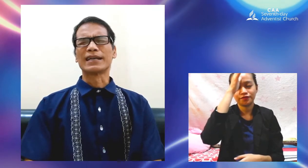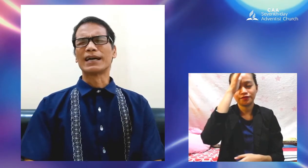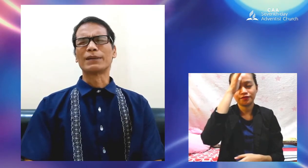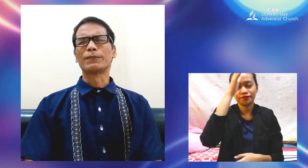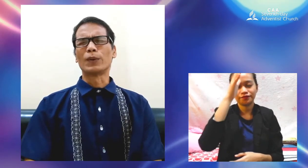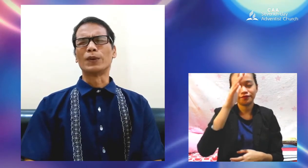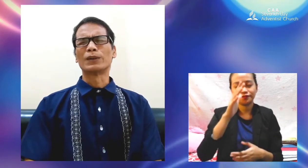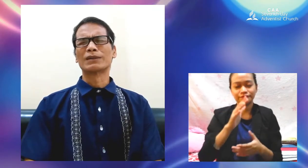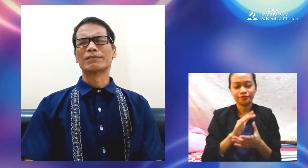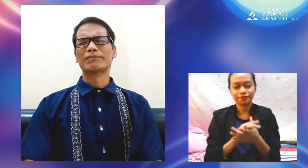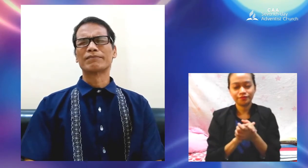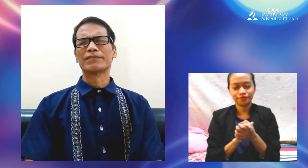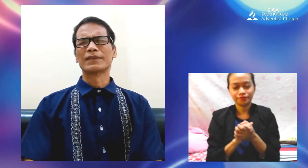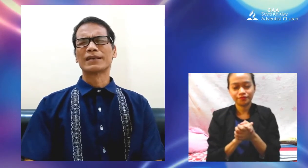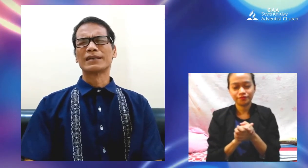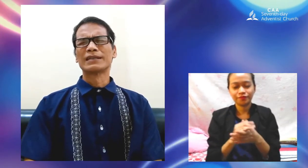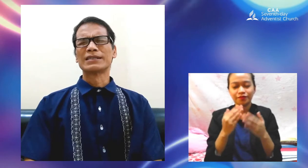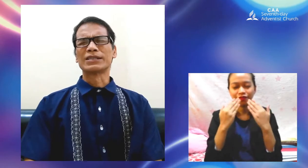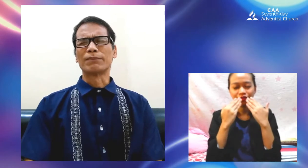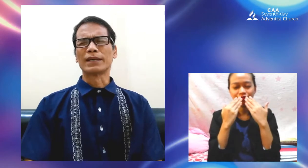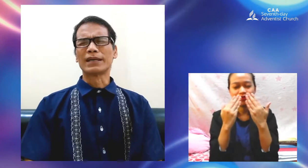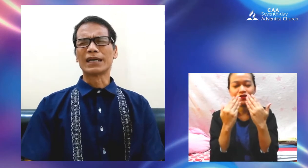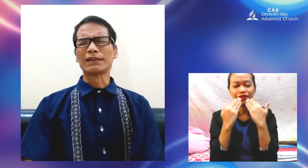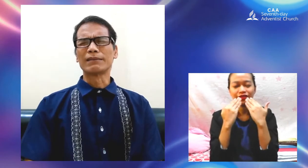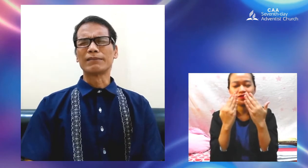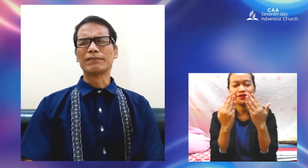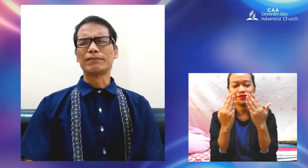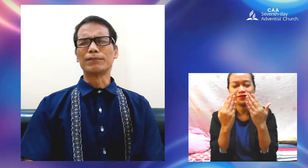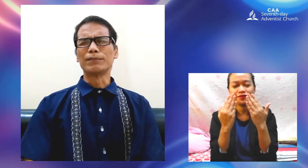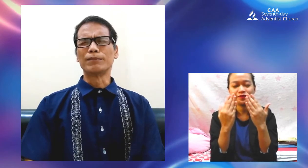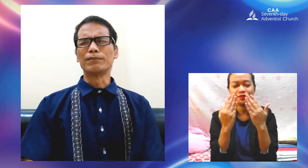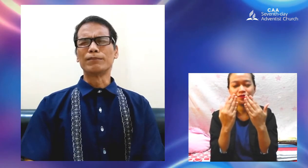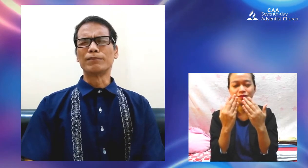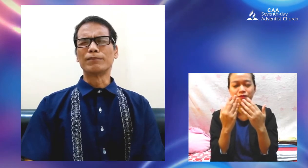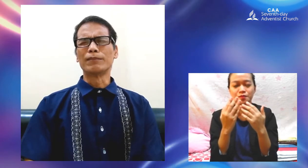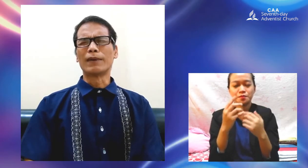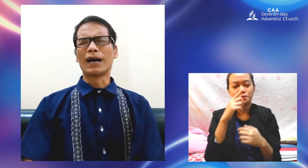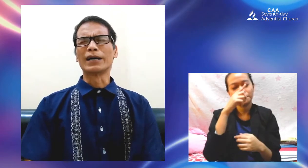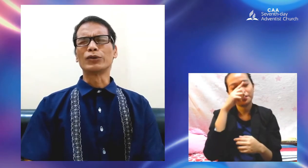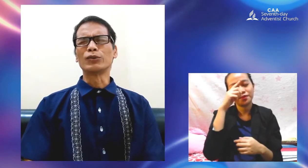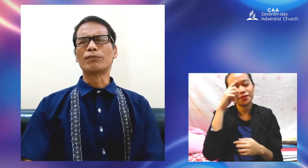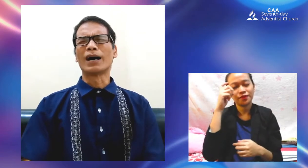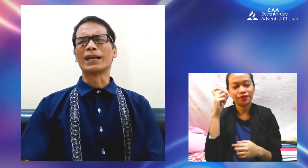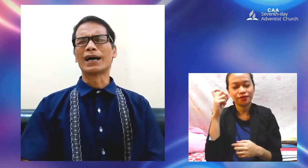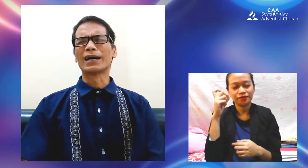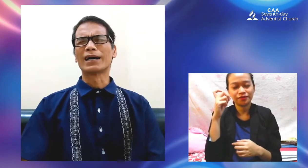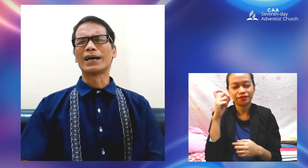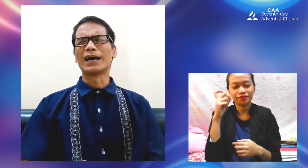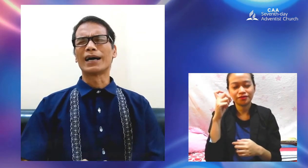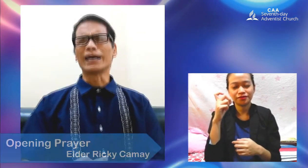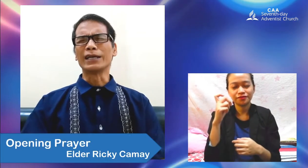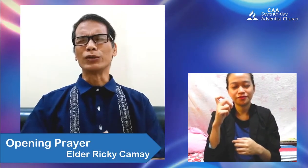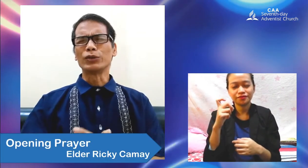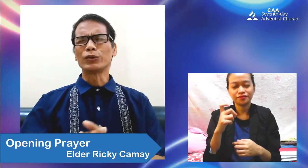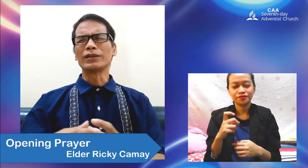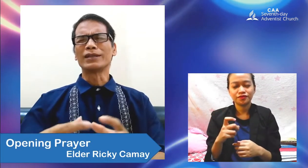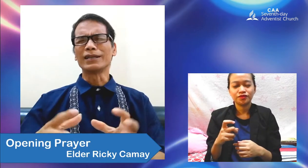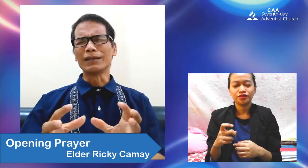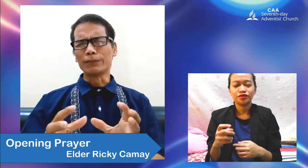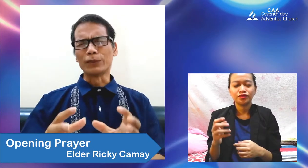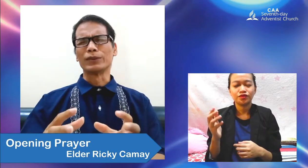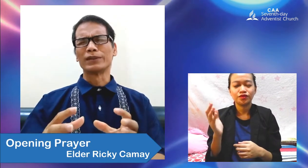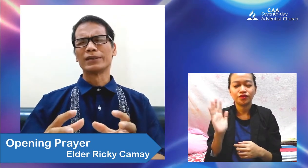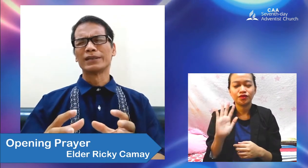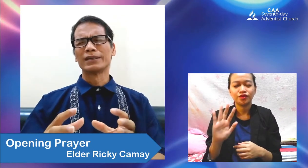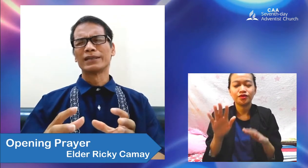Salamat po, sapagkat ang inyong mga anak ay inyong